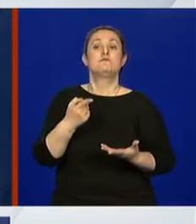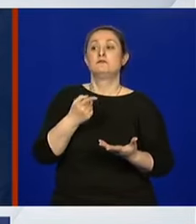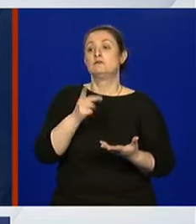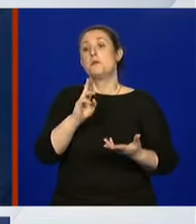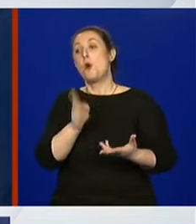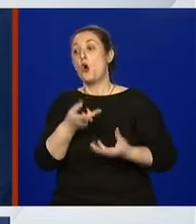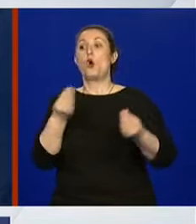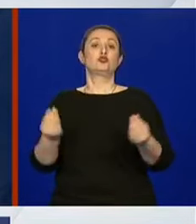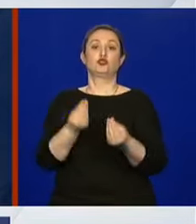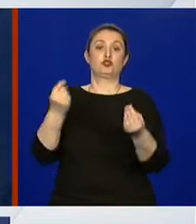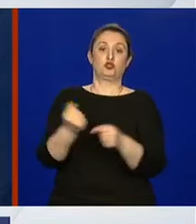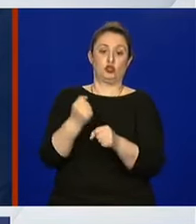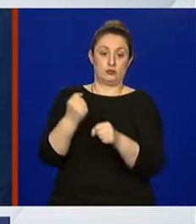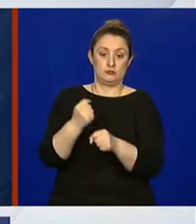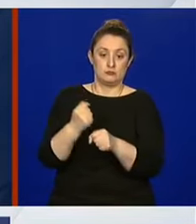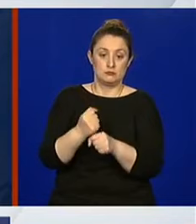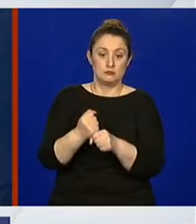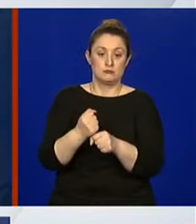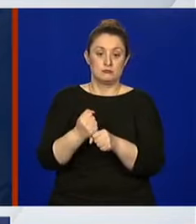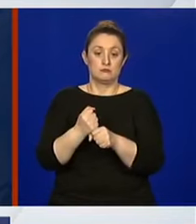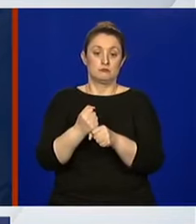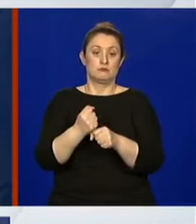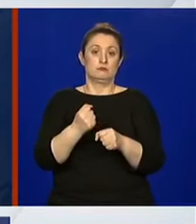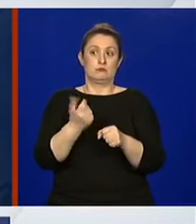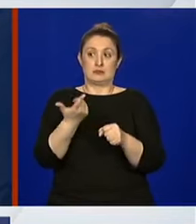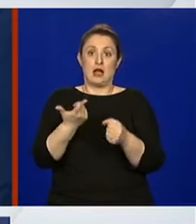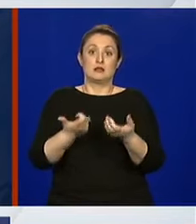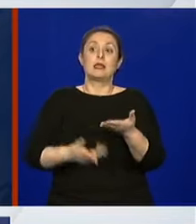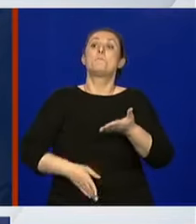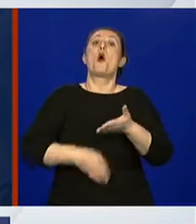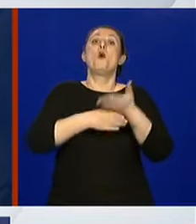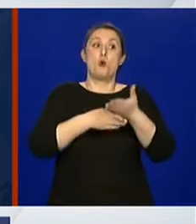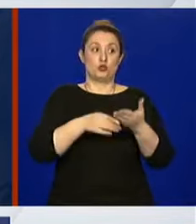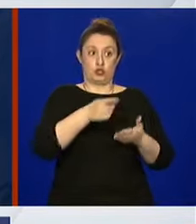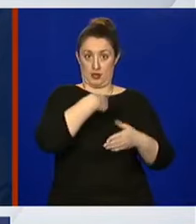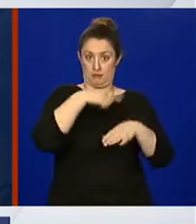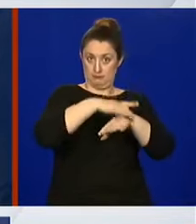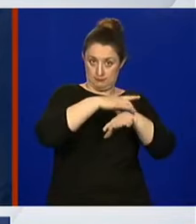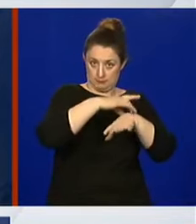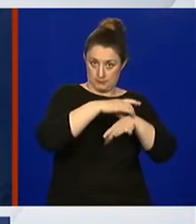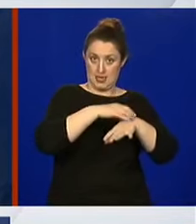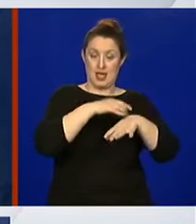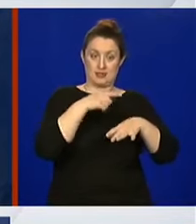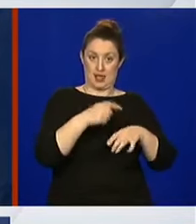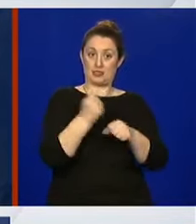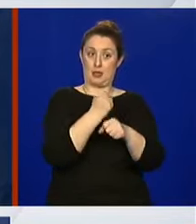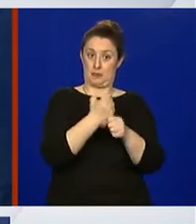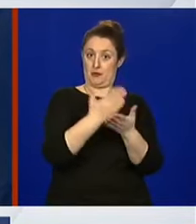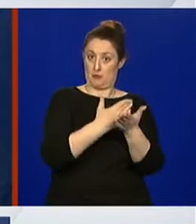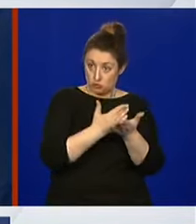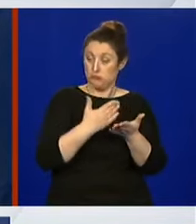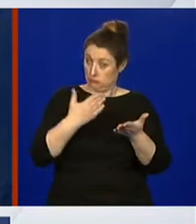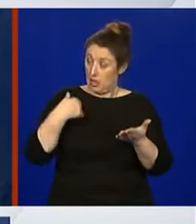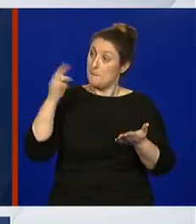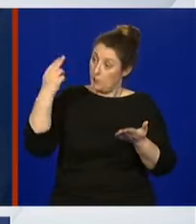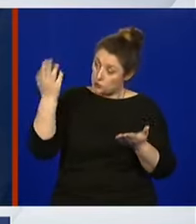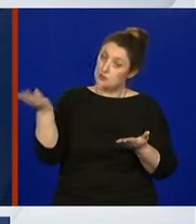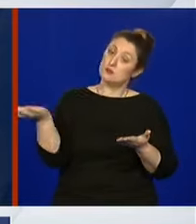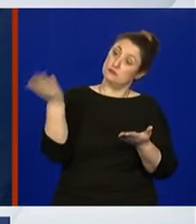i pomoći epidemiolozima u razrađivanju epidemioloških mjera, ja ga pozivam vrlo rado. Mi,